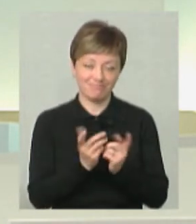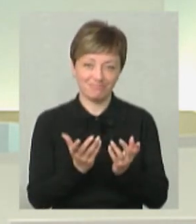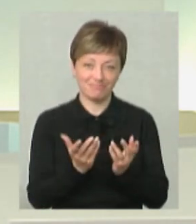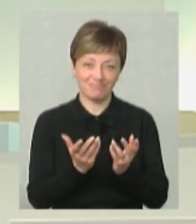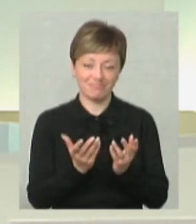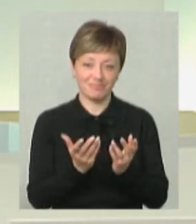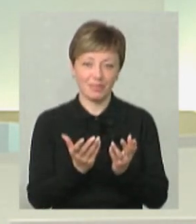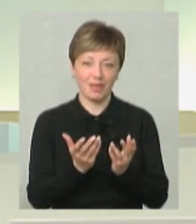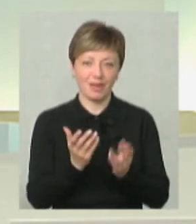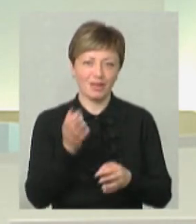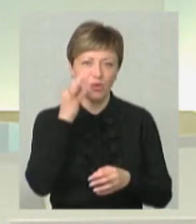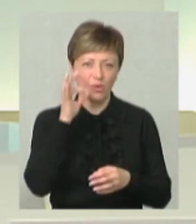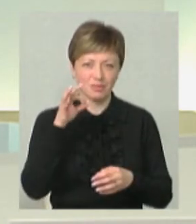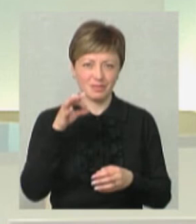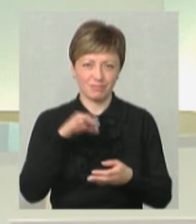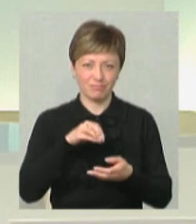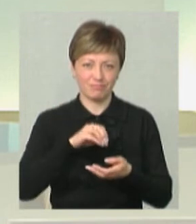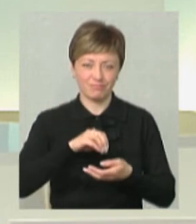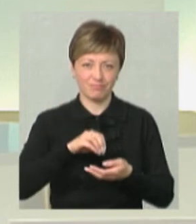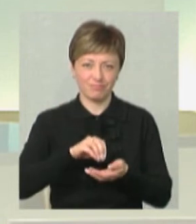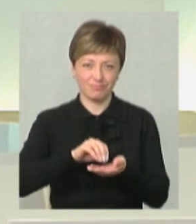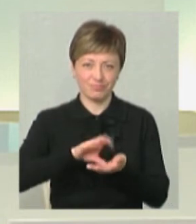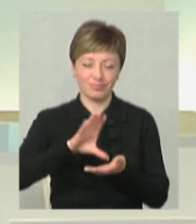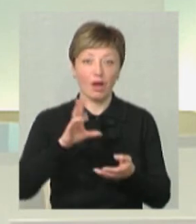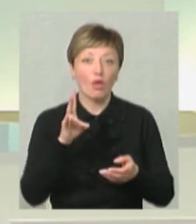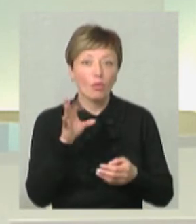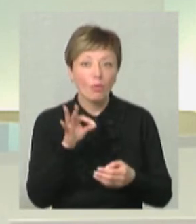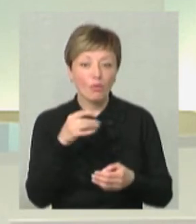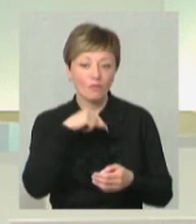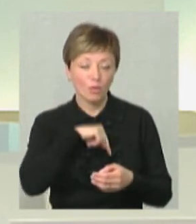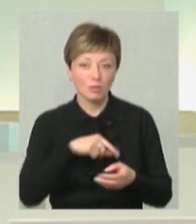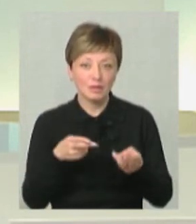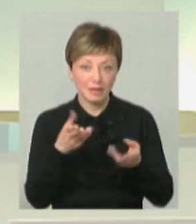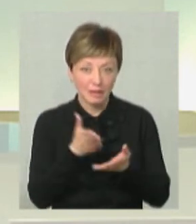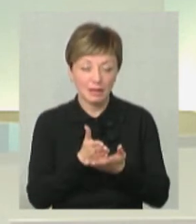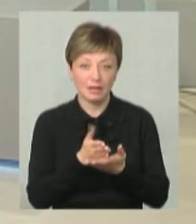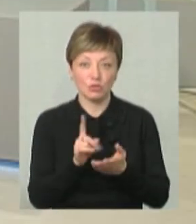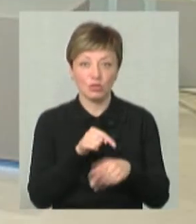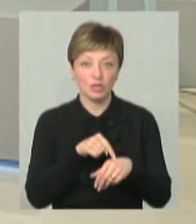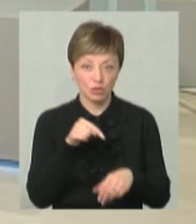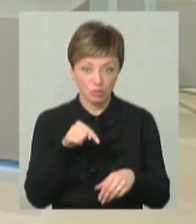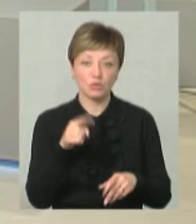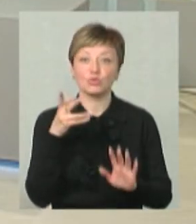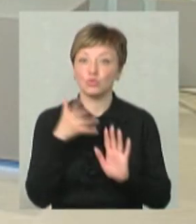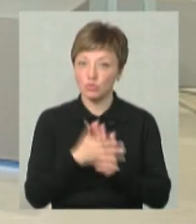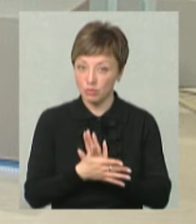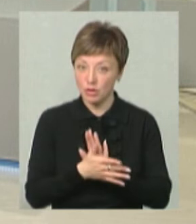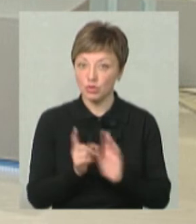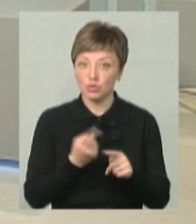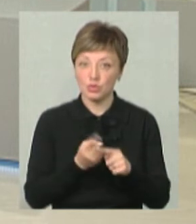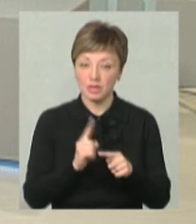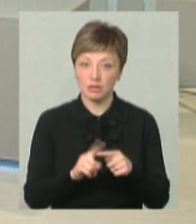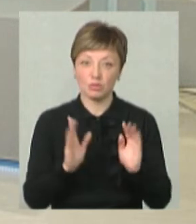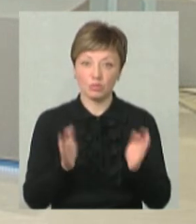маса всього такого, але якщо в ньому заложено те, що може зачепити, зрозуміло, що це